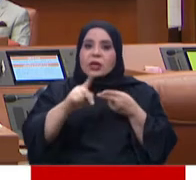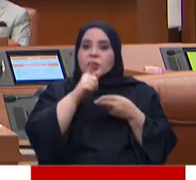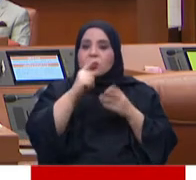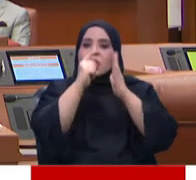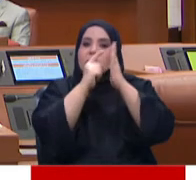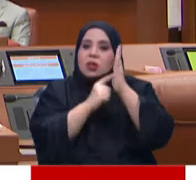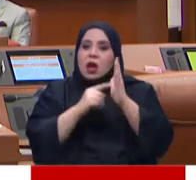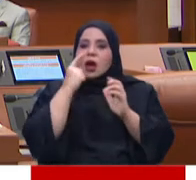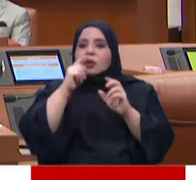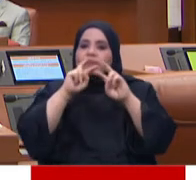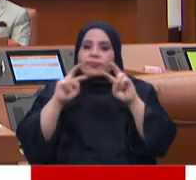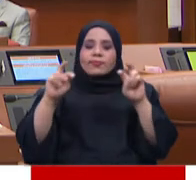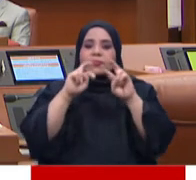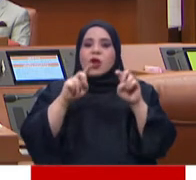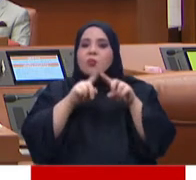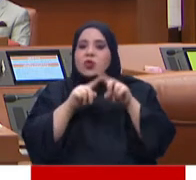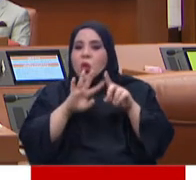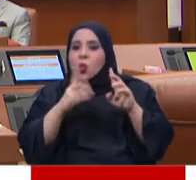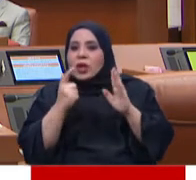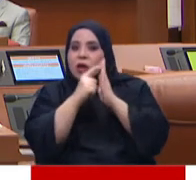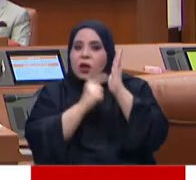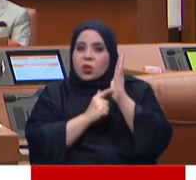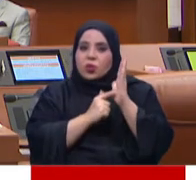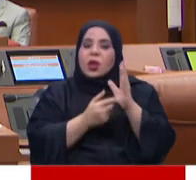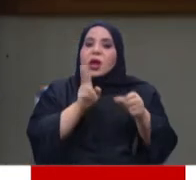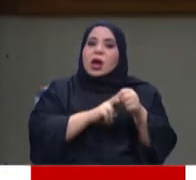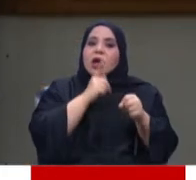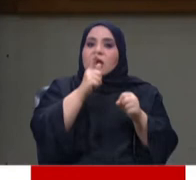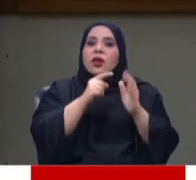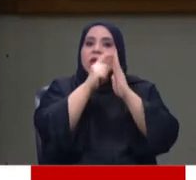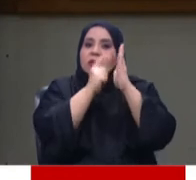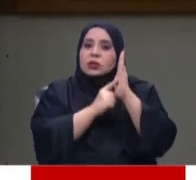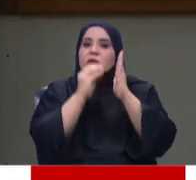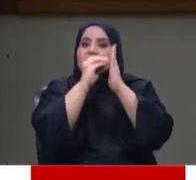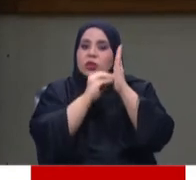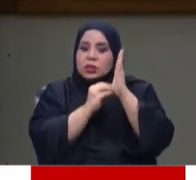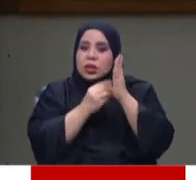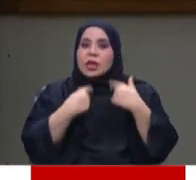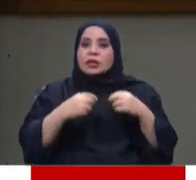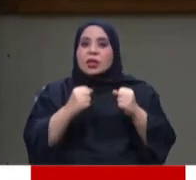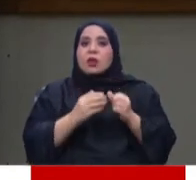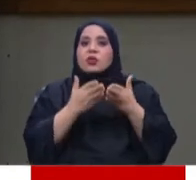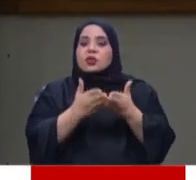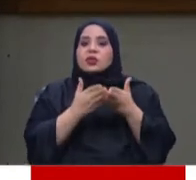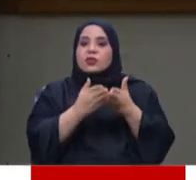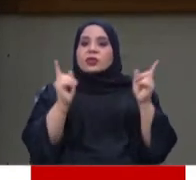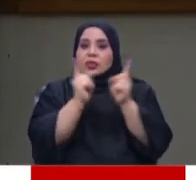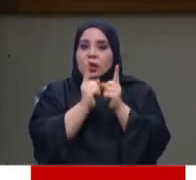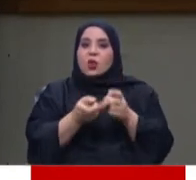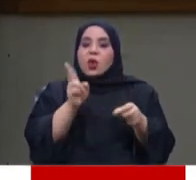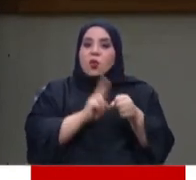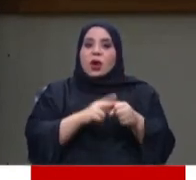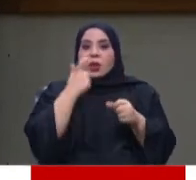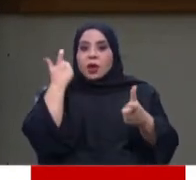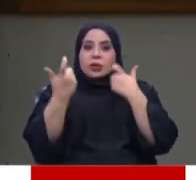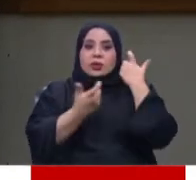حيال تحديث الجهات المختصة بقواعد التسجيل والسلامة للسفن الصغيرة من ناحية وقواعد التفتيش